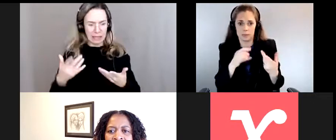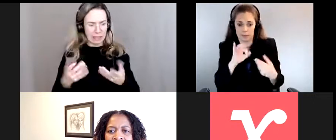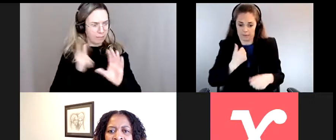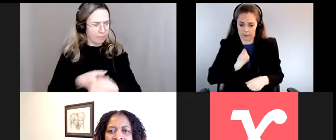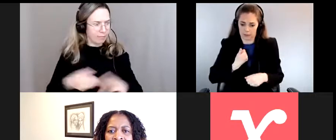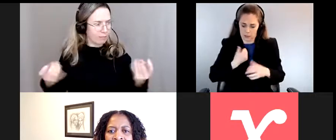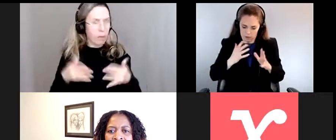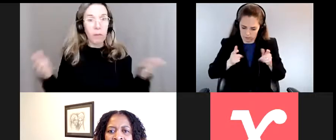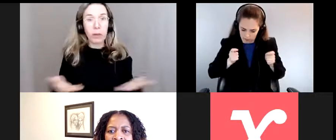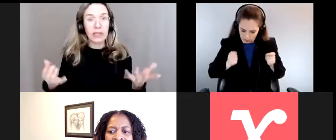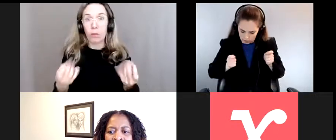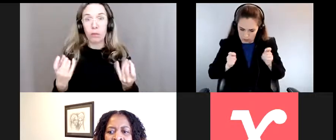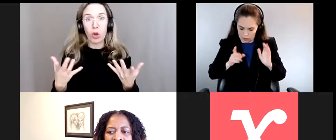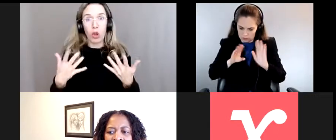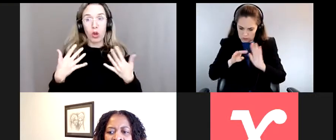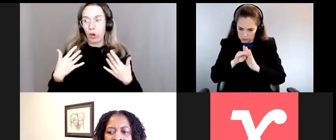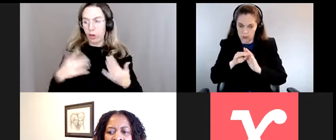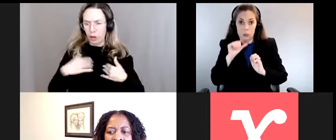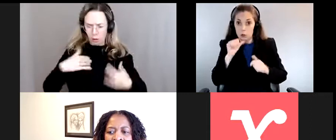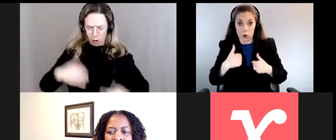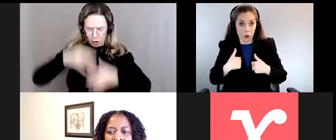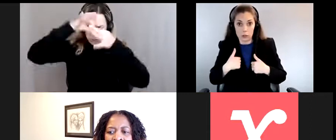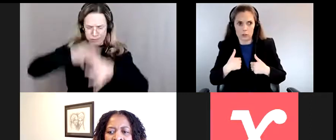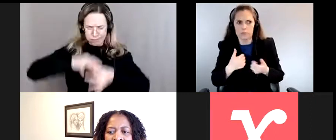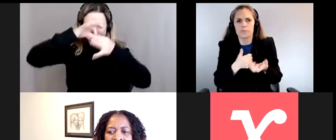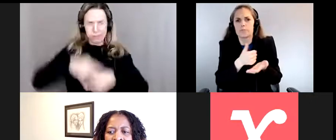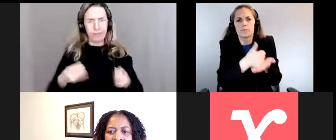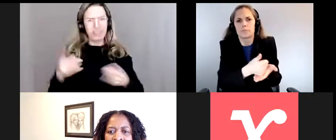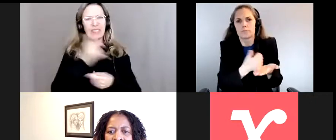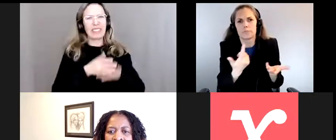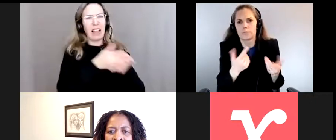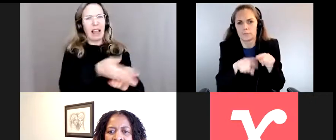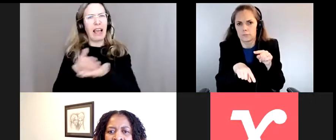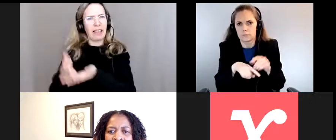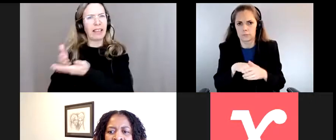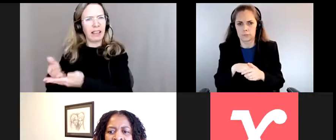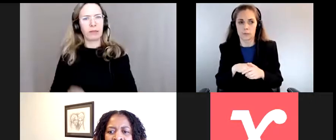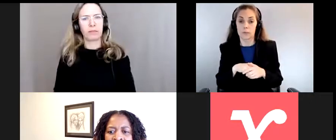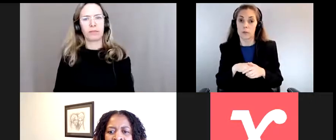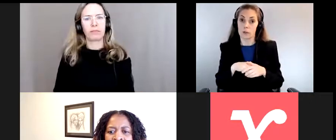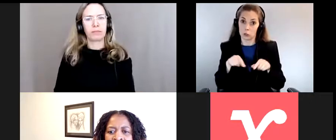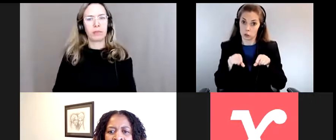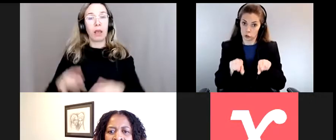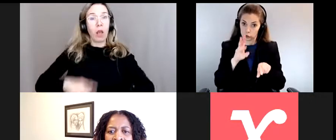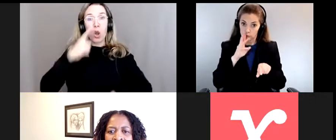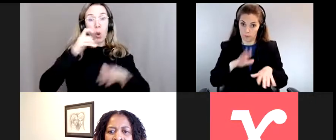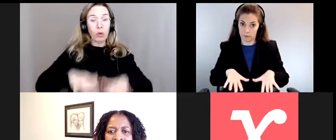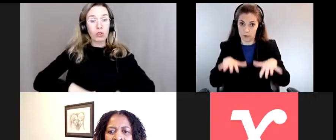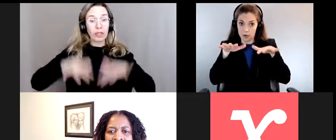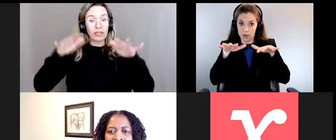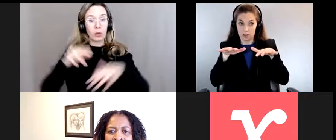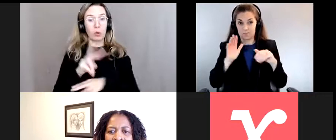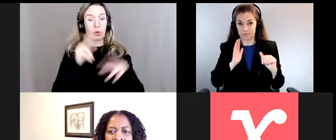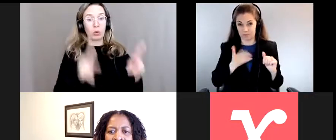Quand on n pas présent dans notre propre corps, dans notre propre respiration, c'est difficile d'aider les autres. Durant les inondations, on a eu deux membres du personnel qui ont été affectés